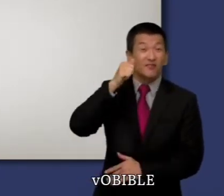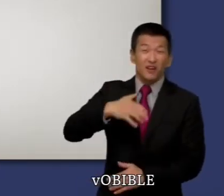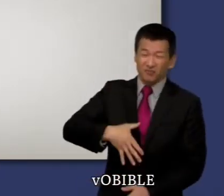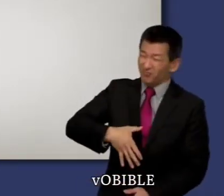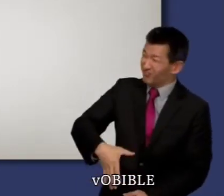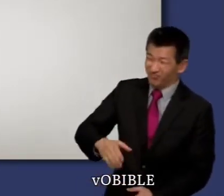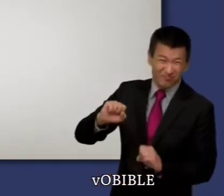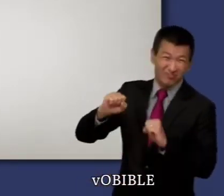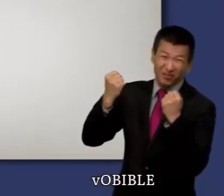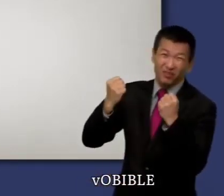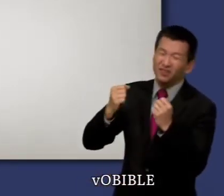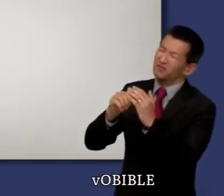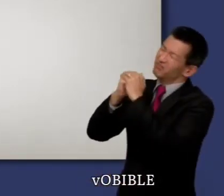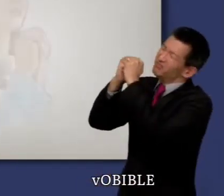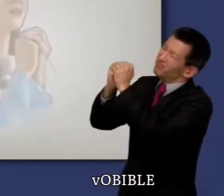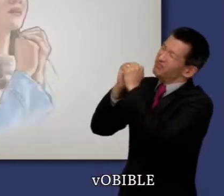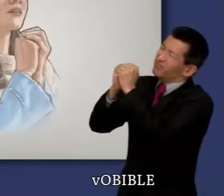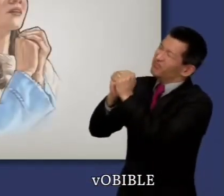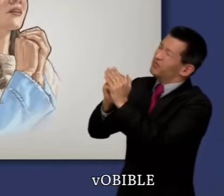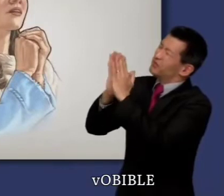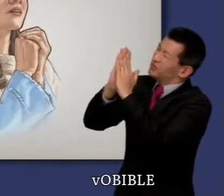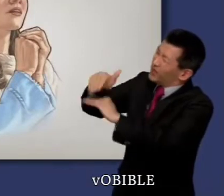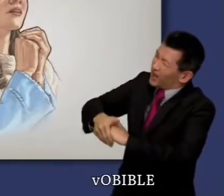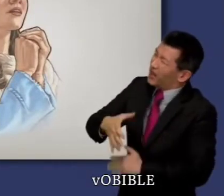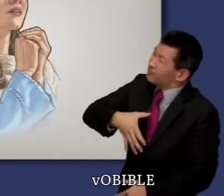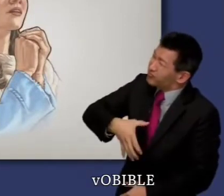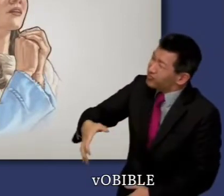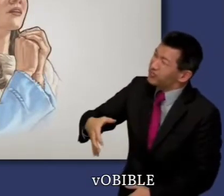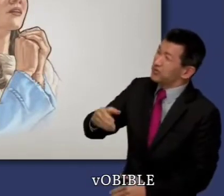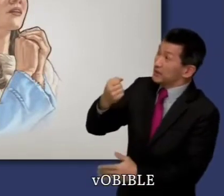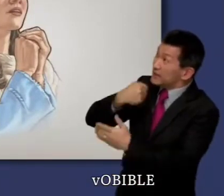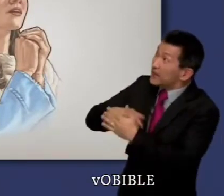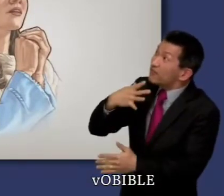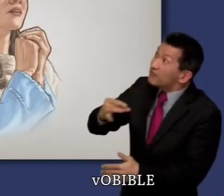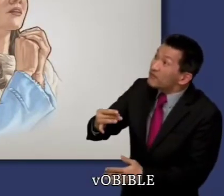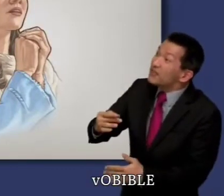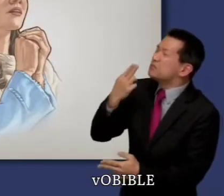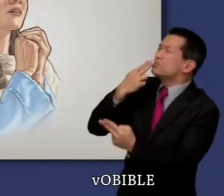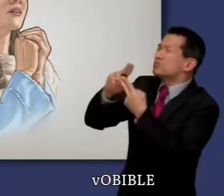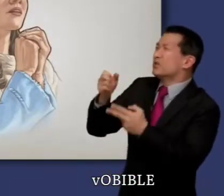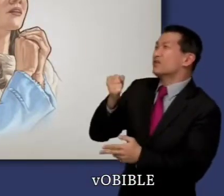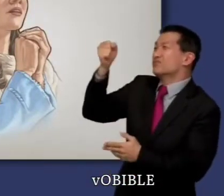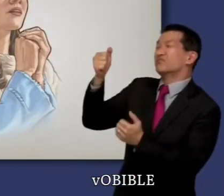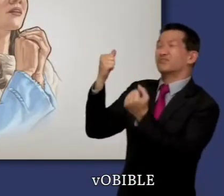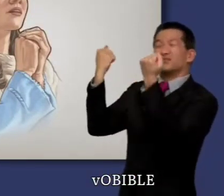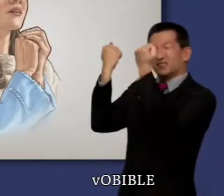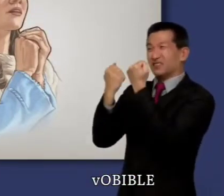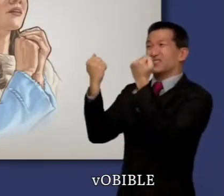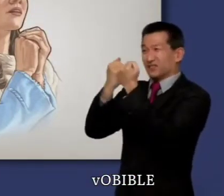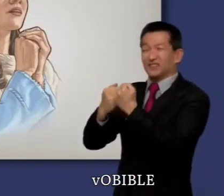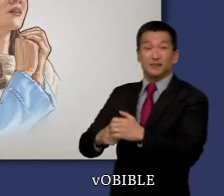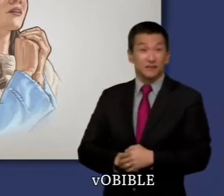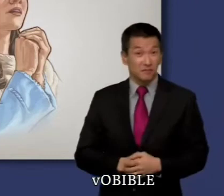Dans le chapitre 1, une femme stérile qui s'appelle Anne supplie Jéhovah pour avoir un fils et promet de le lui offrir